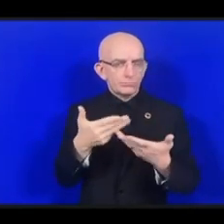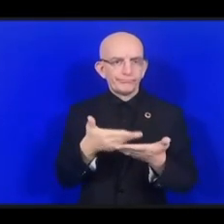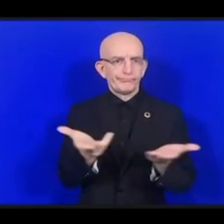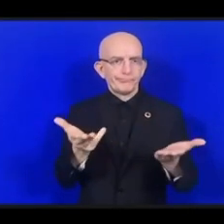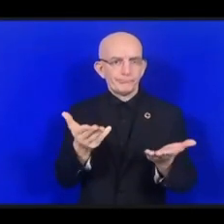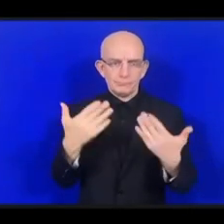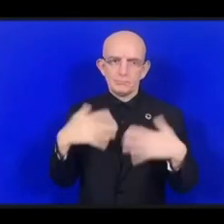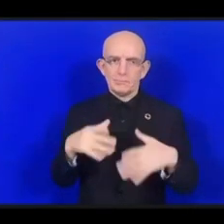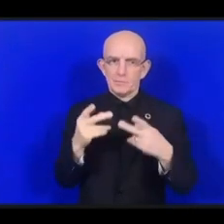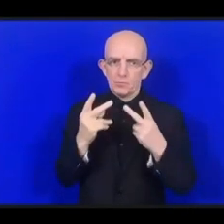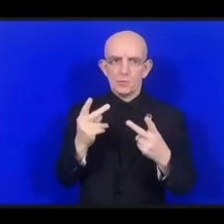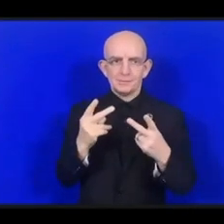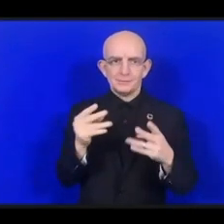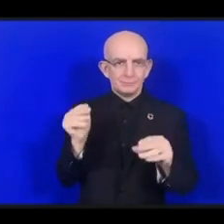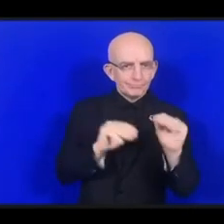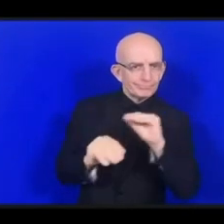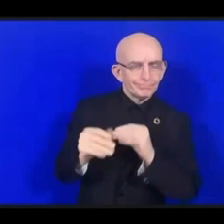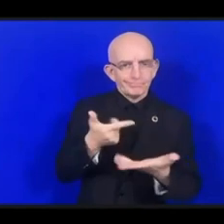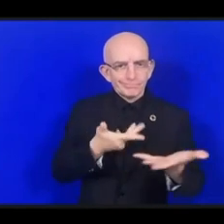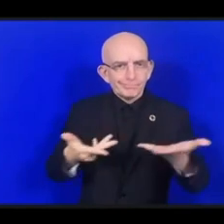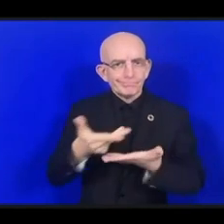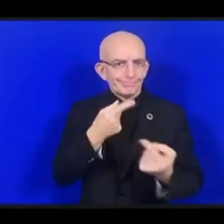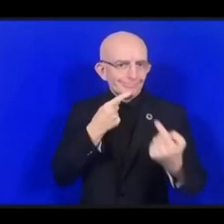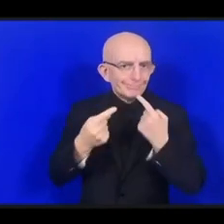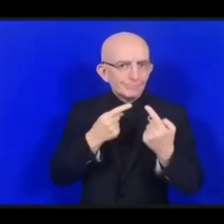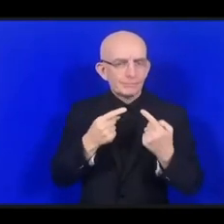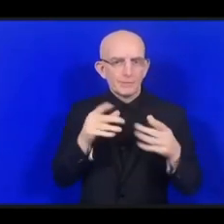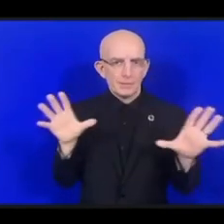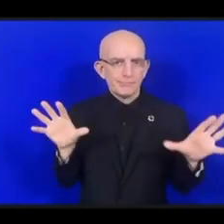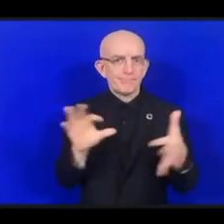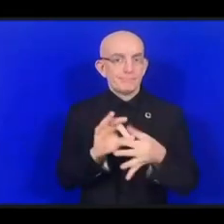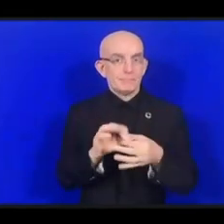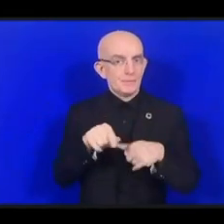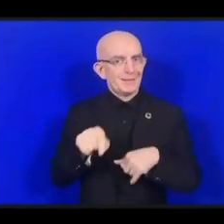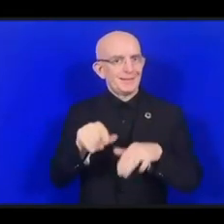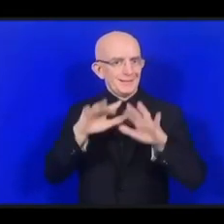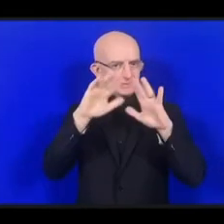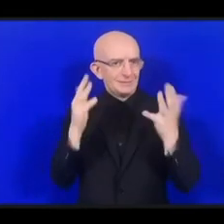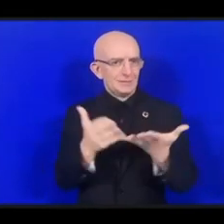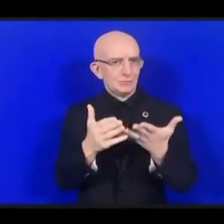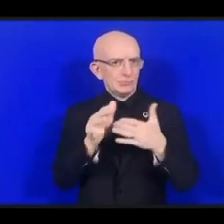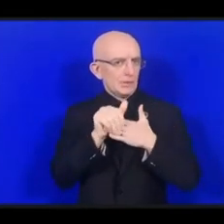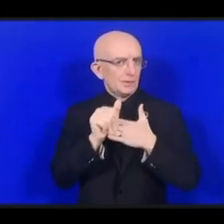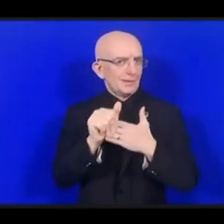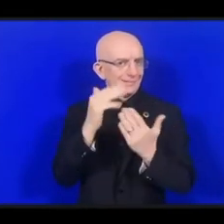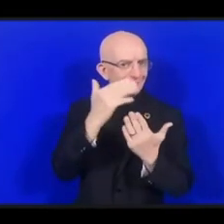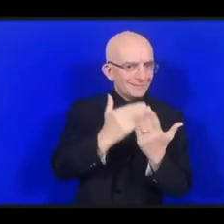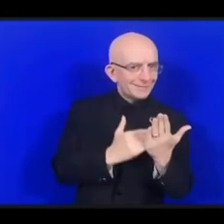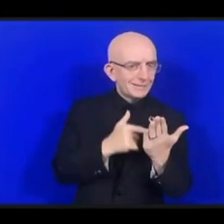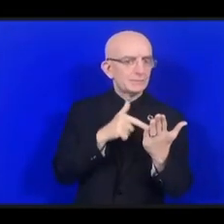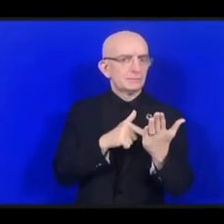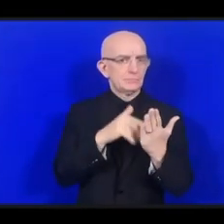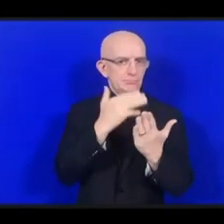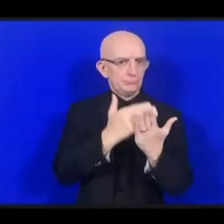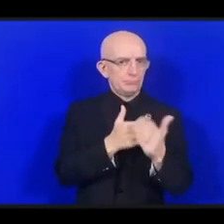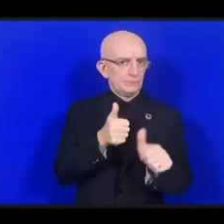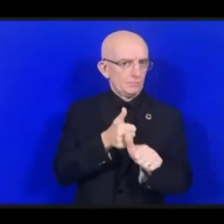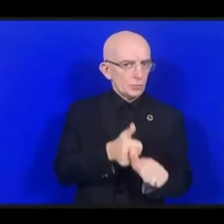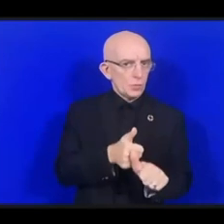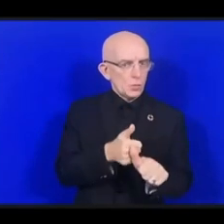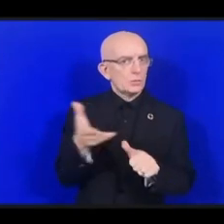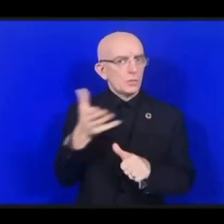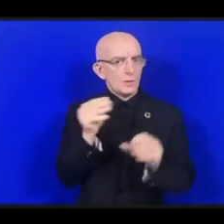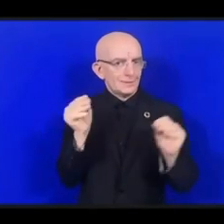руководящих принципов, которыми должны руководствоваться разработчики искусственного интеллекта. Это очень важно. Однако,